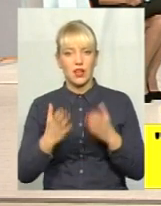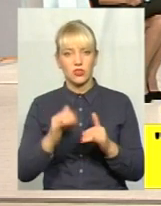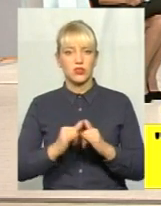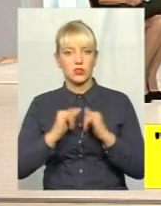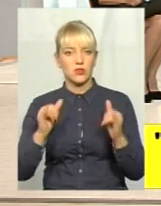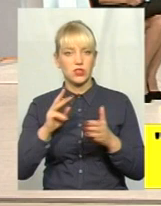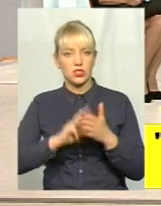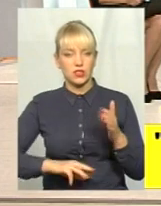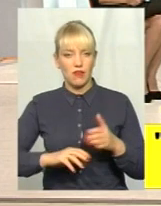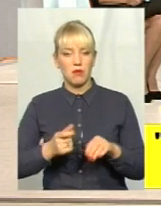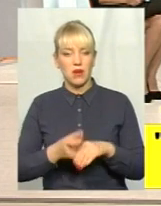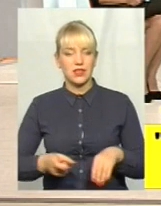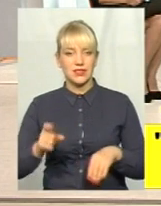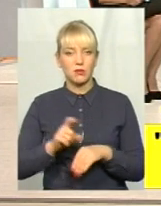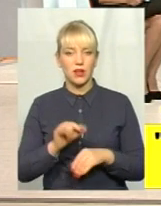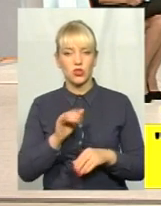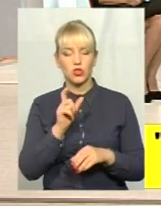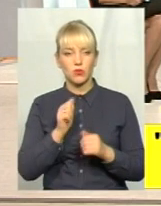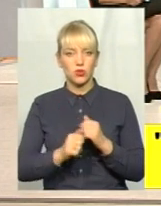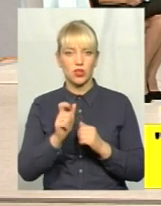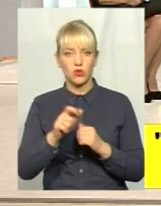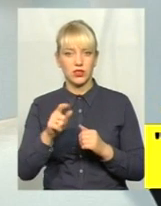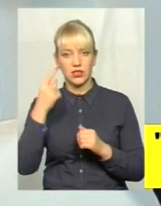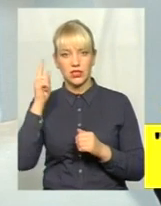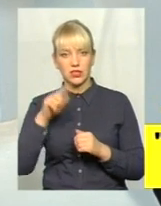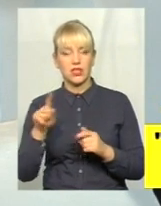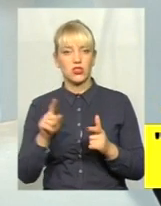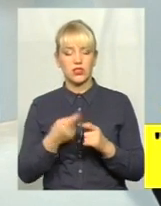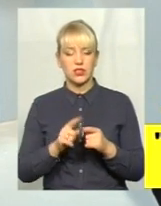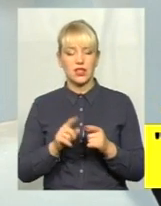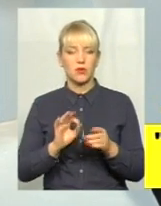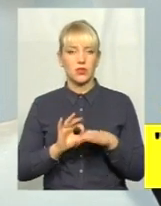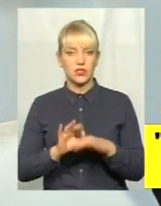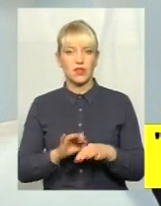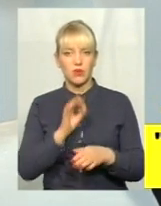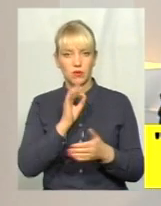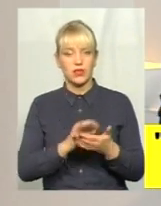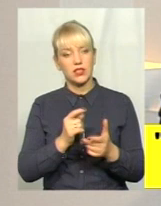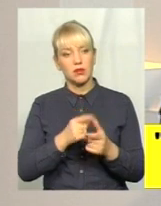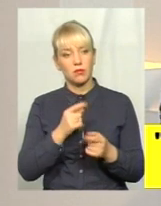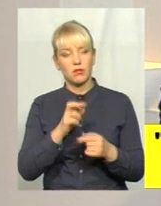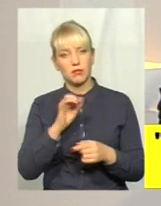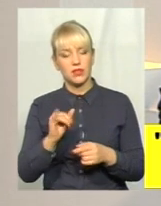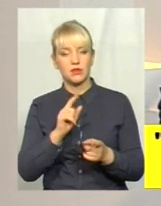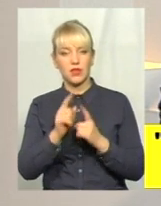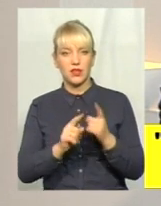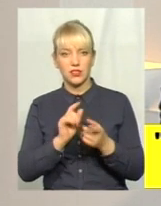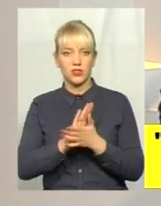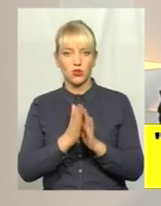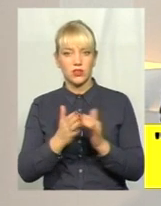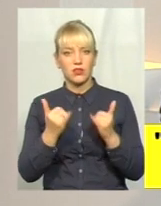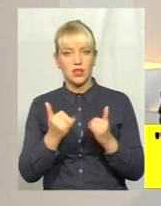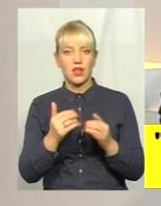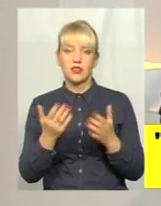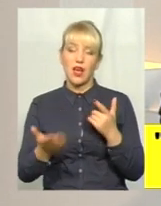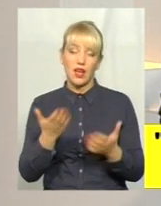максимально, і якби кожна людина знала, що за це вона понесе відповідальність, це б змінило ситуацію наразі? А якщо ні, то якими